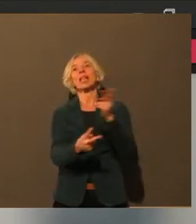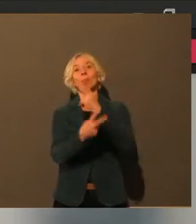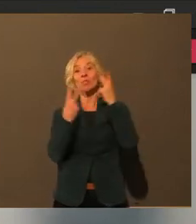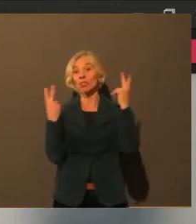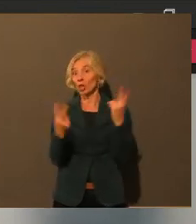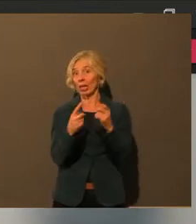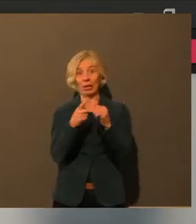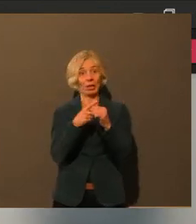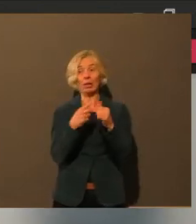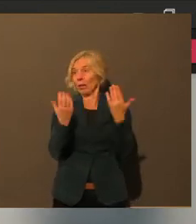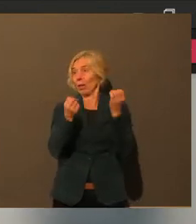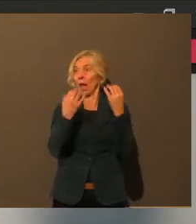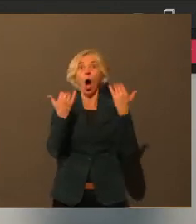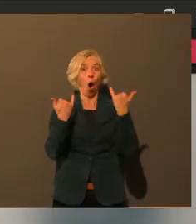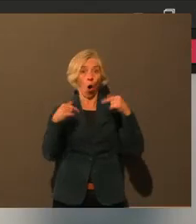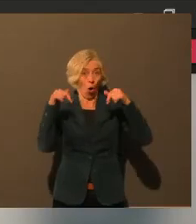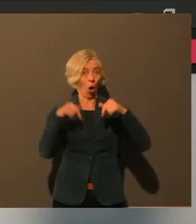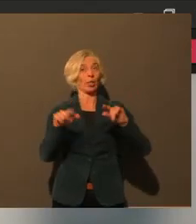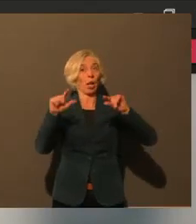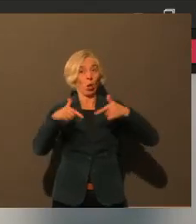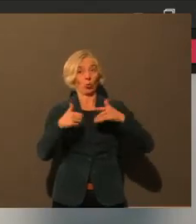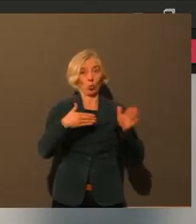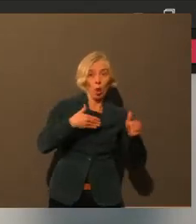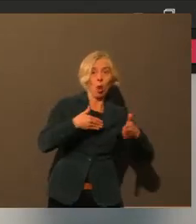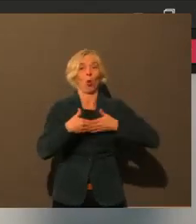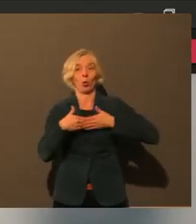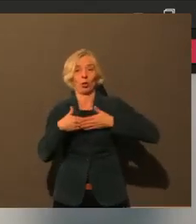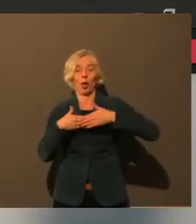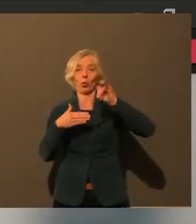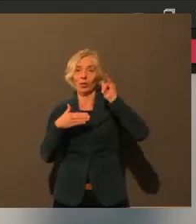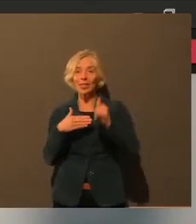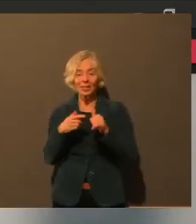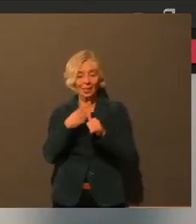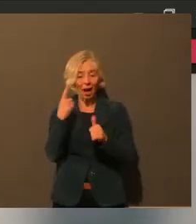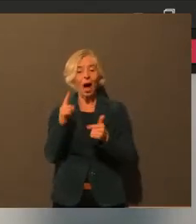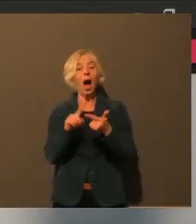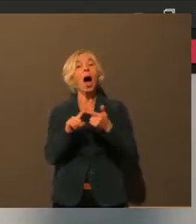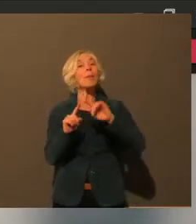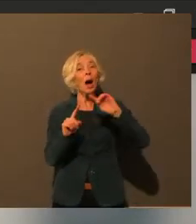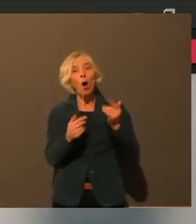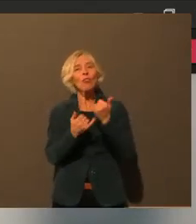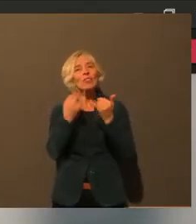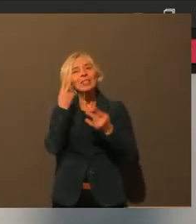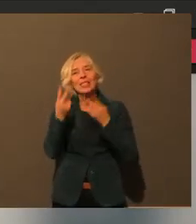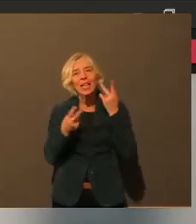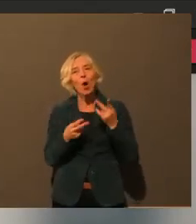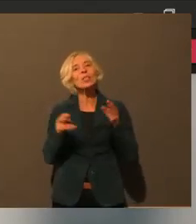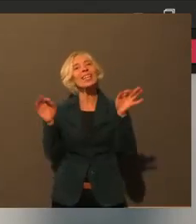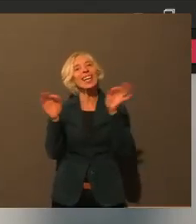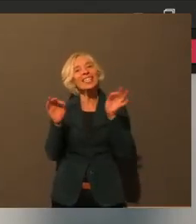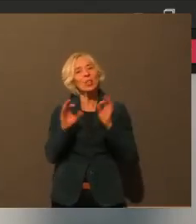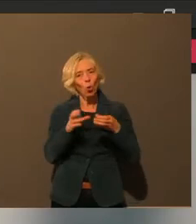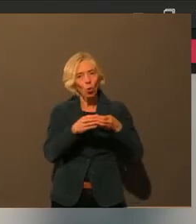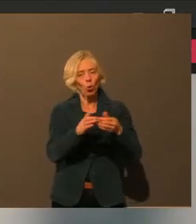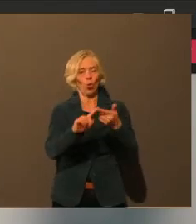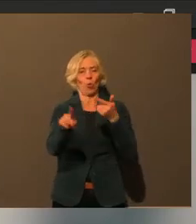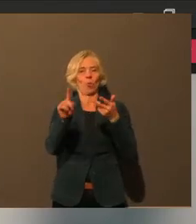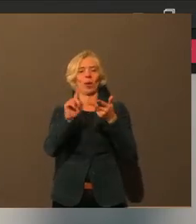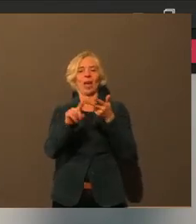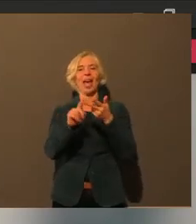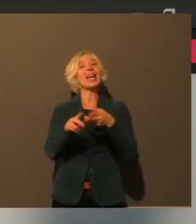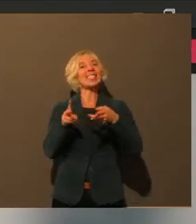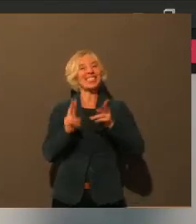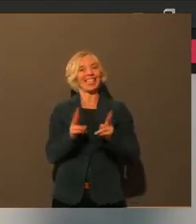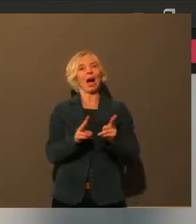Lockdown sprechen, aber gerade auch das Thema der Schutz von Risikogruppen, Sicherheit und Ordnung, Schule, ÖPNV sind